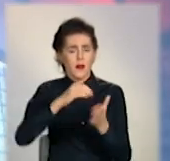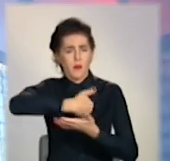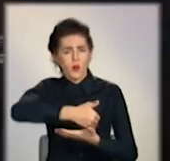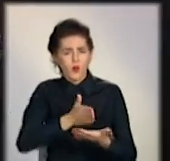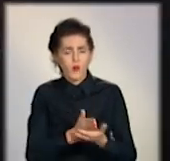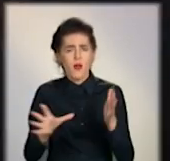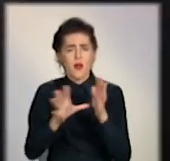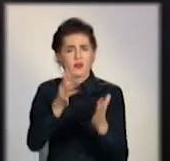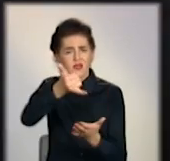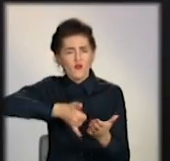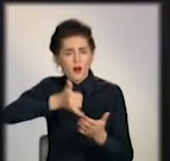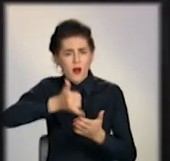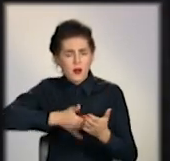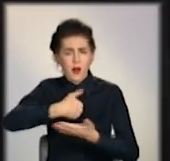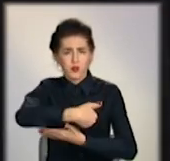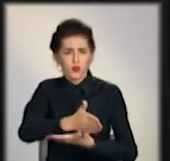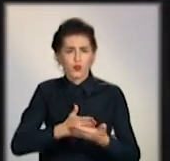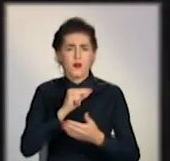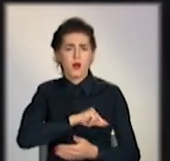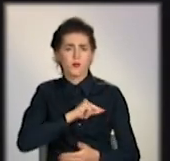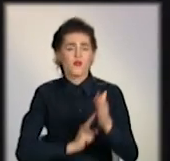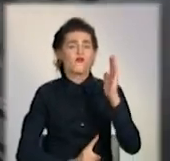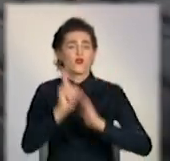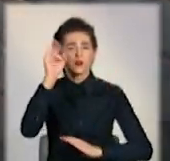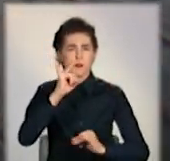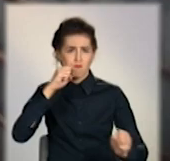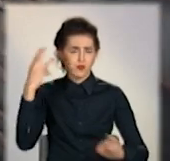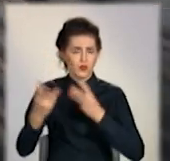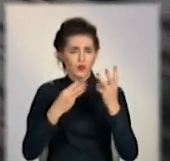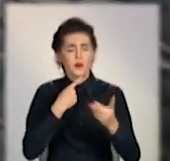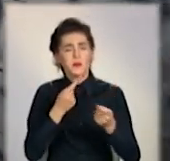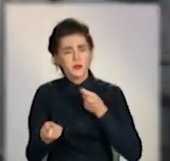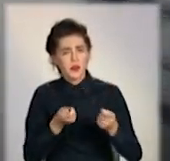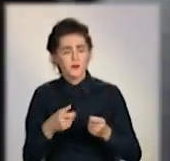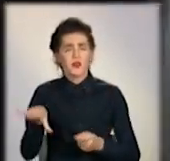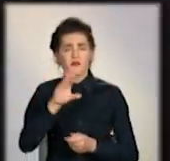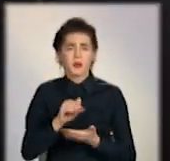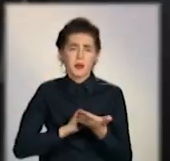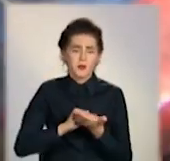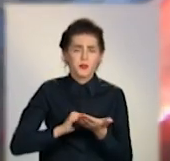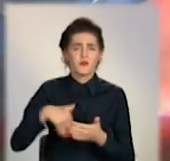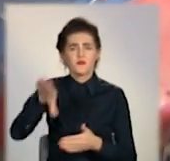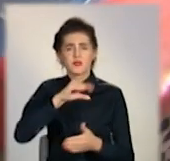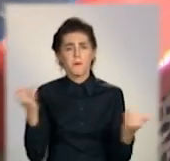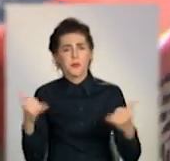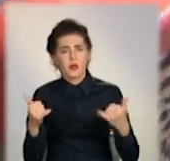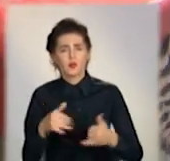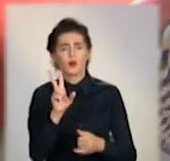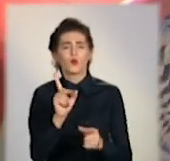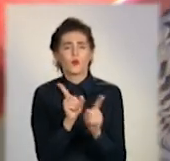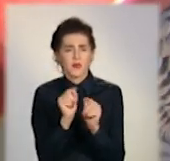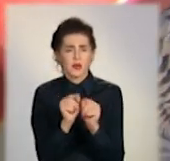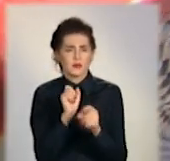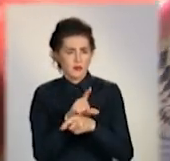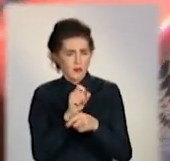електрозварювальне обладнання, робота на висоті та пожежна безпека. Тренуються як металурги, так і робітники підрядних організацій.